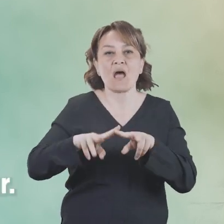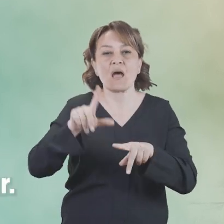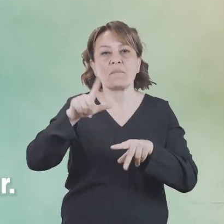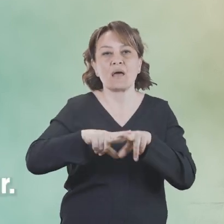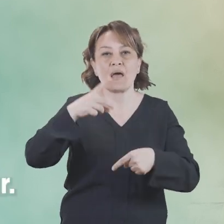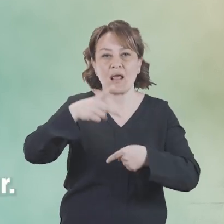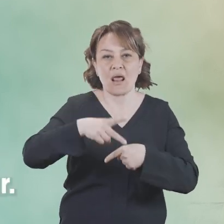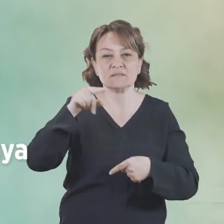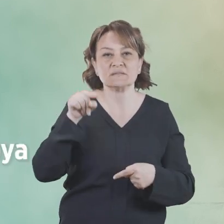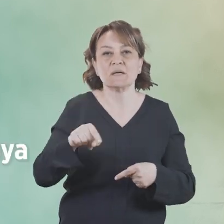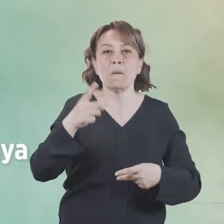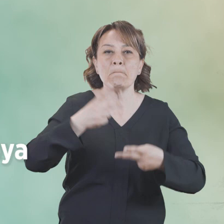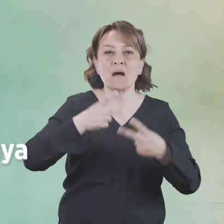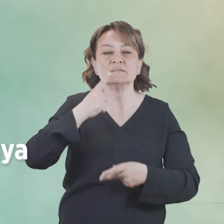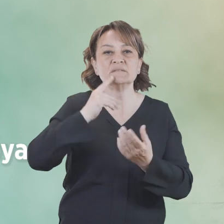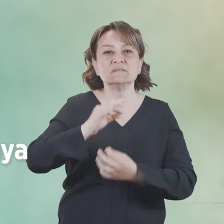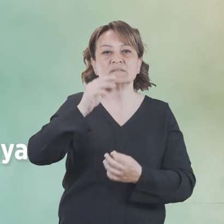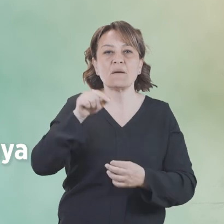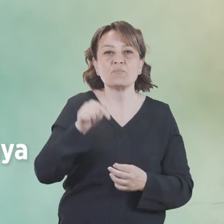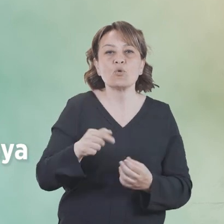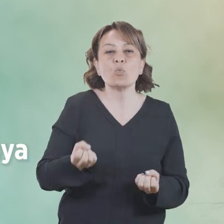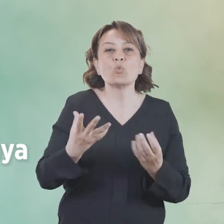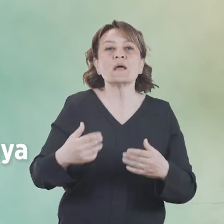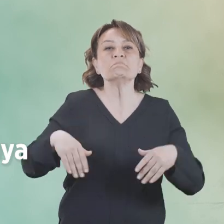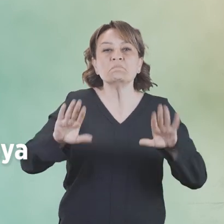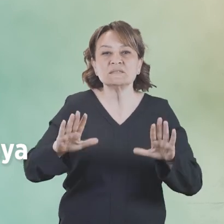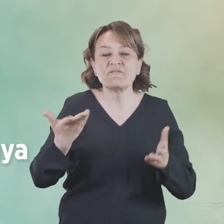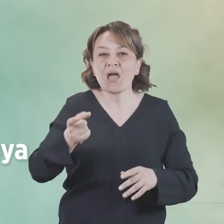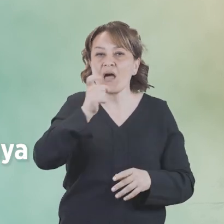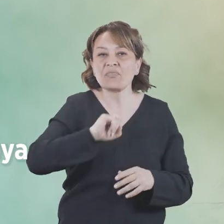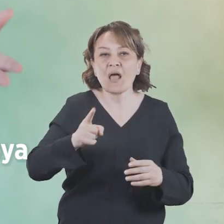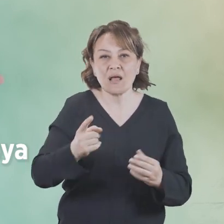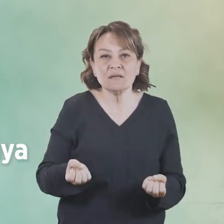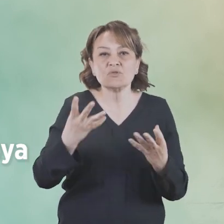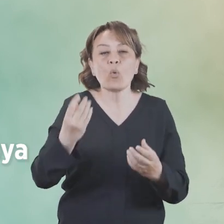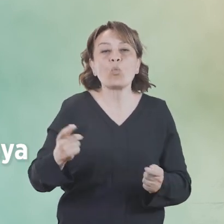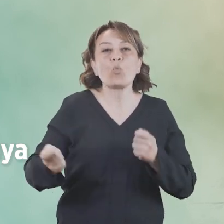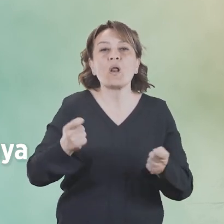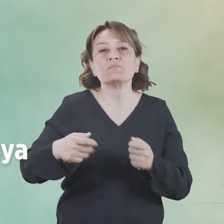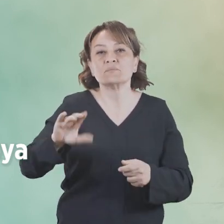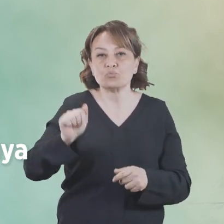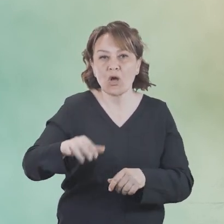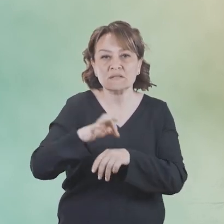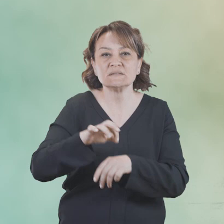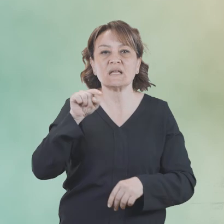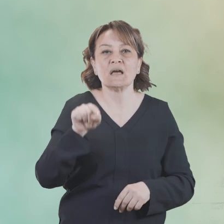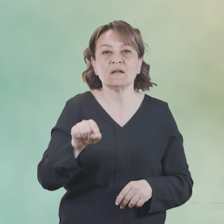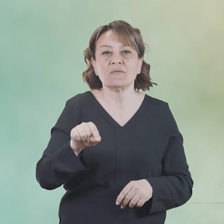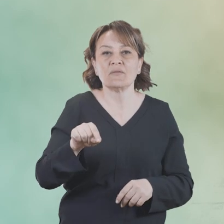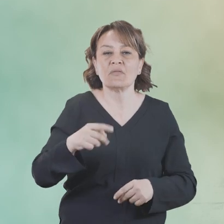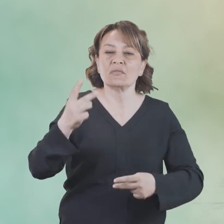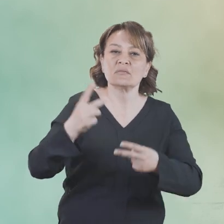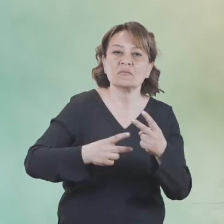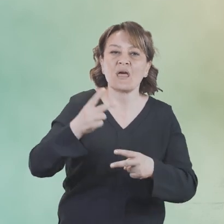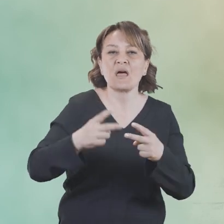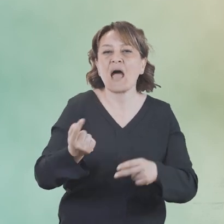enzim amilazdır. Bazı insanlarda bazı enzimler üretilemez veya hatalı üretildiği için kullanılamaz. Bu hastalıklar